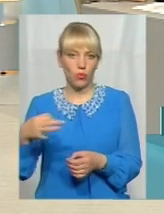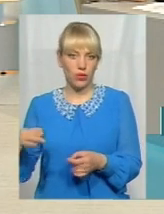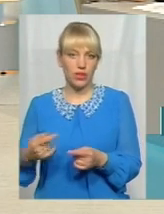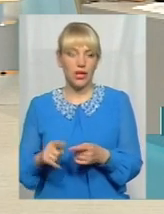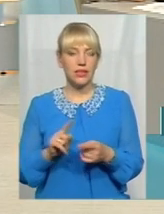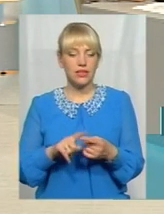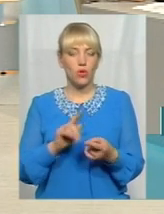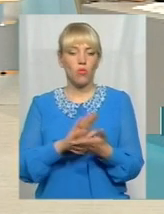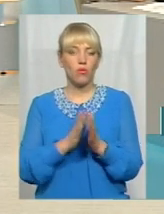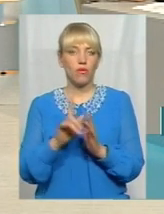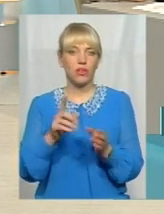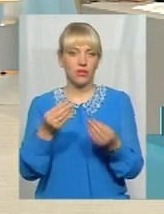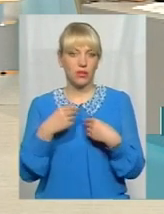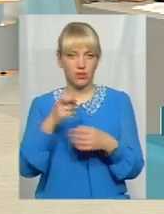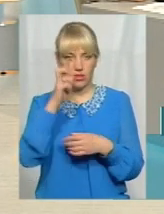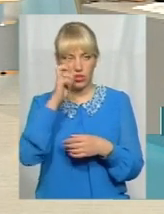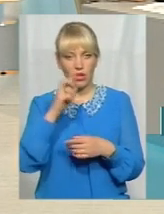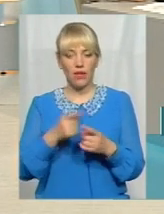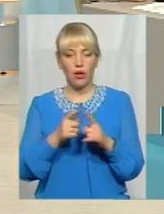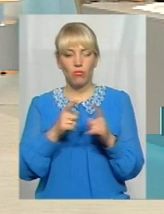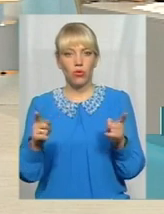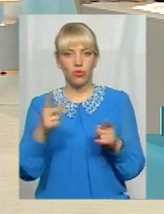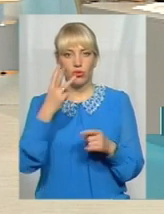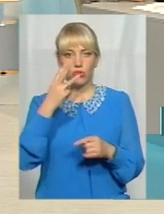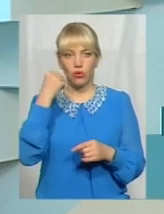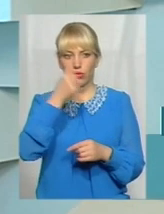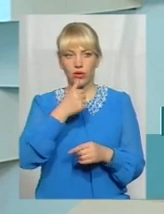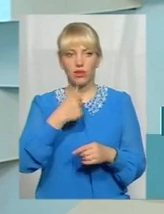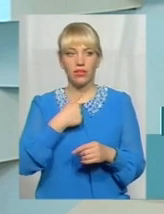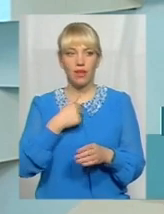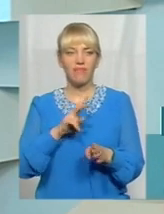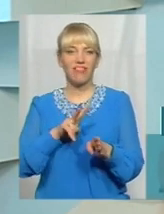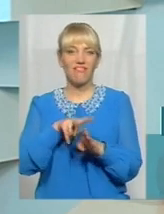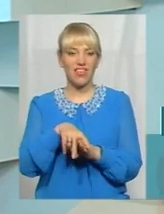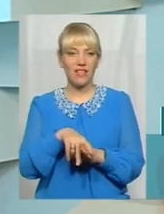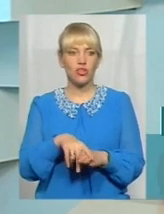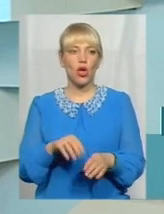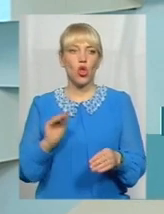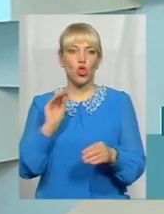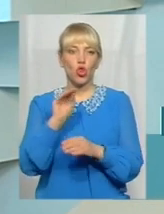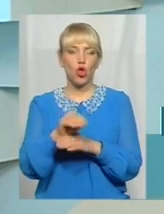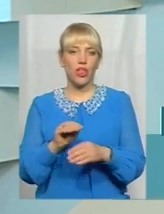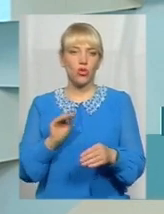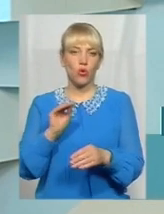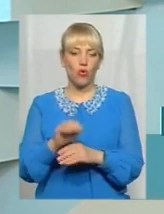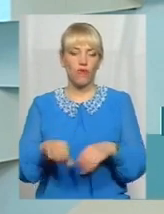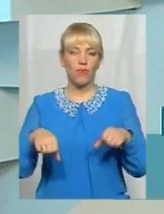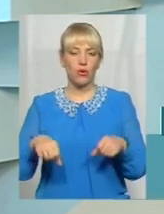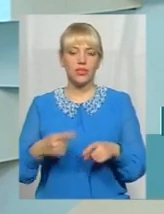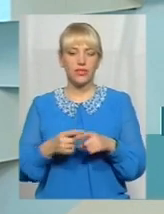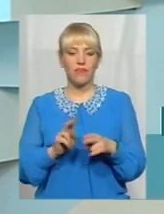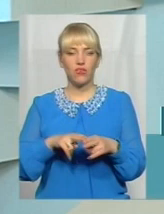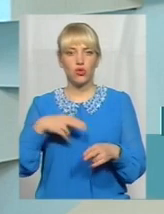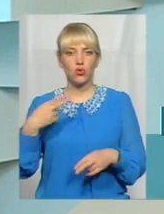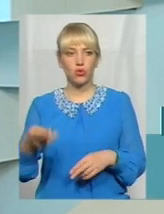на сьогодні поставила держава. Протягом трьох років нам нав'язуються додаткові повноваження. Це і відшкодування